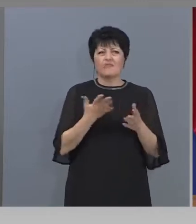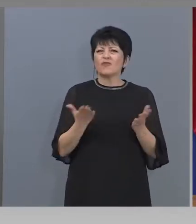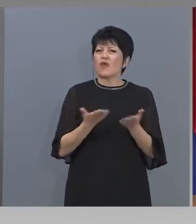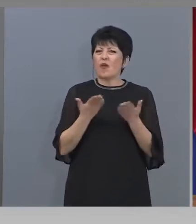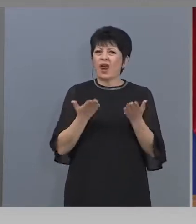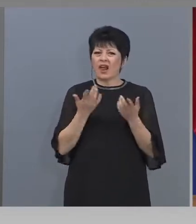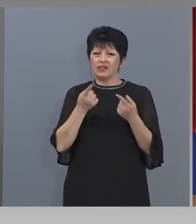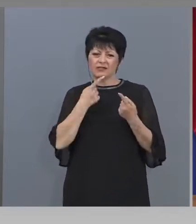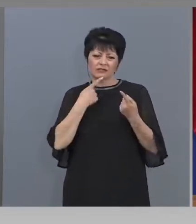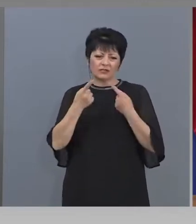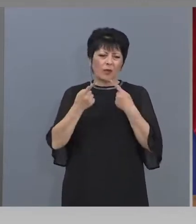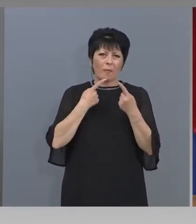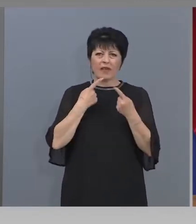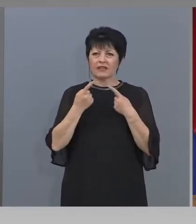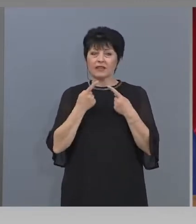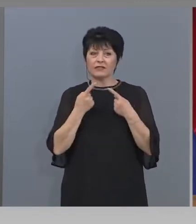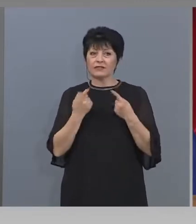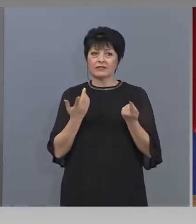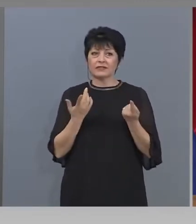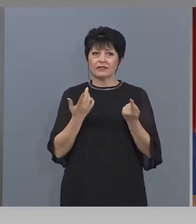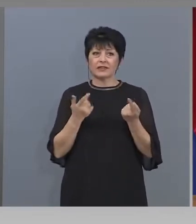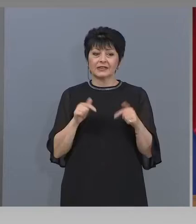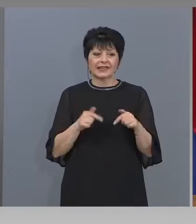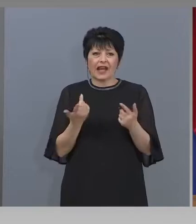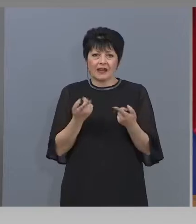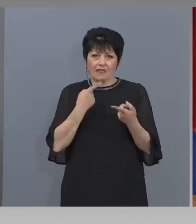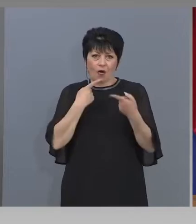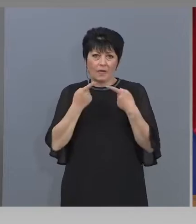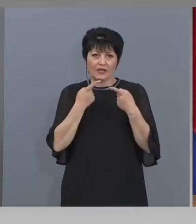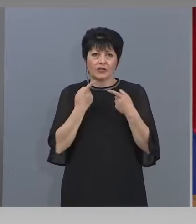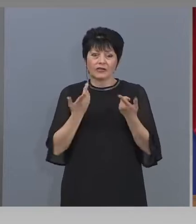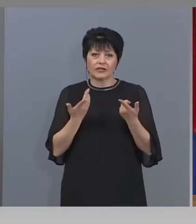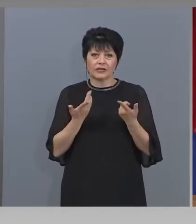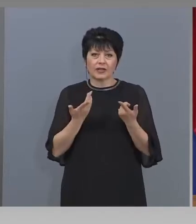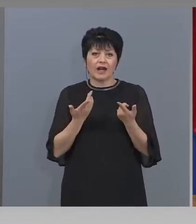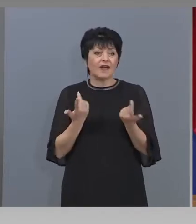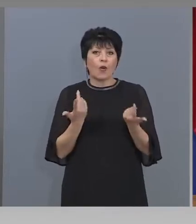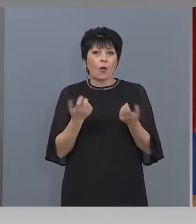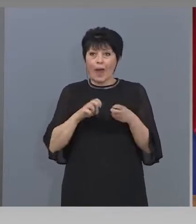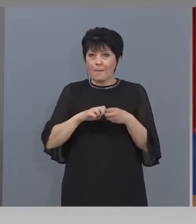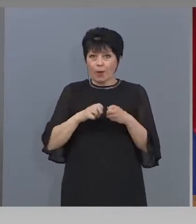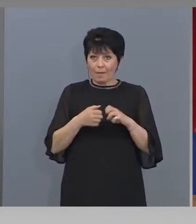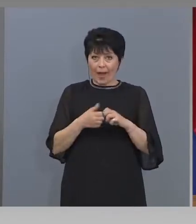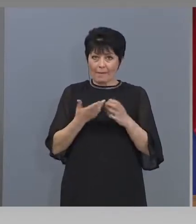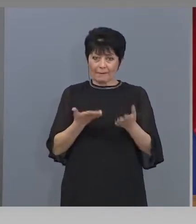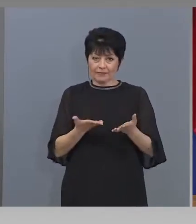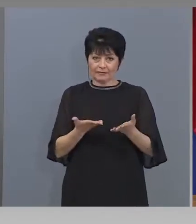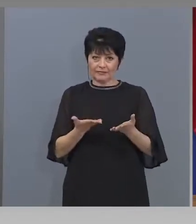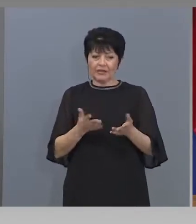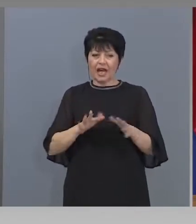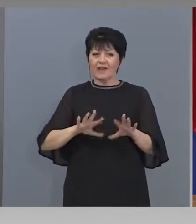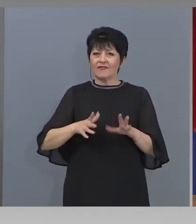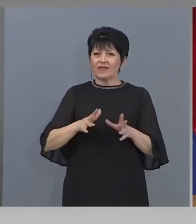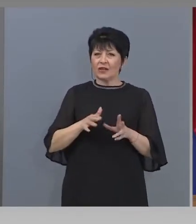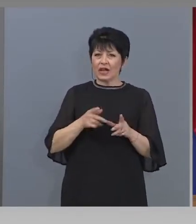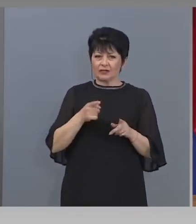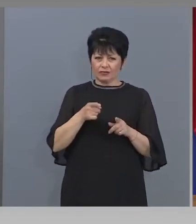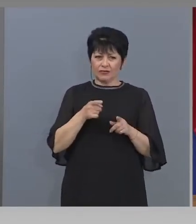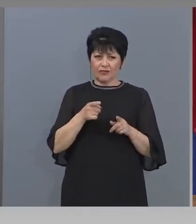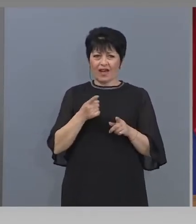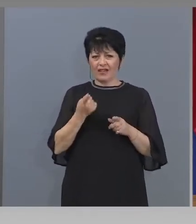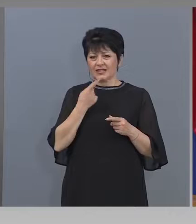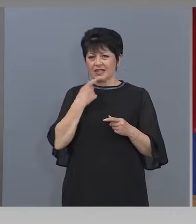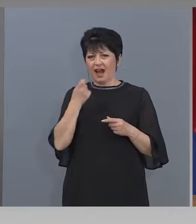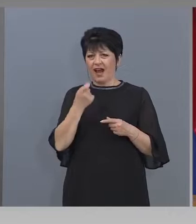е направено, сега коментираш. какво коментираш точно? Кое е проблема? А вероятно, запалването за тези коментари,